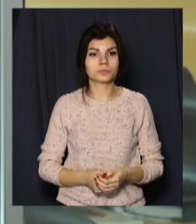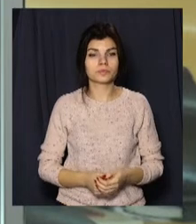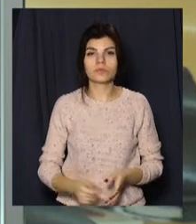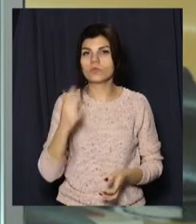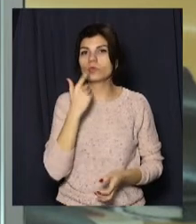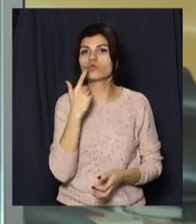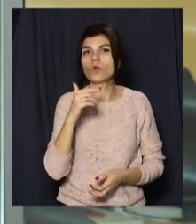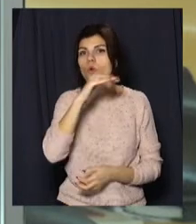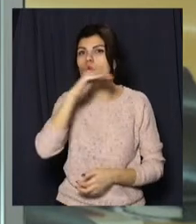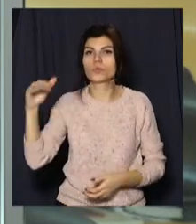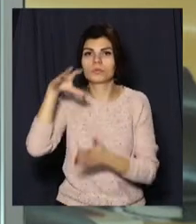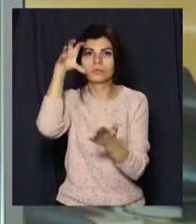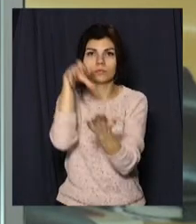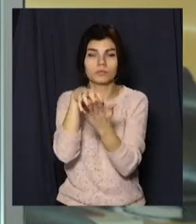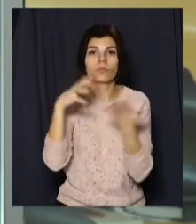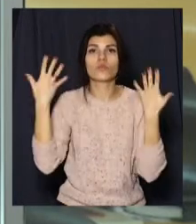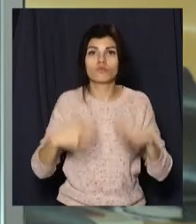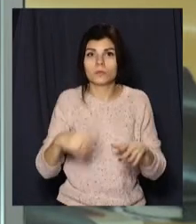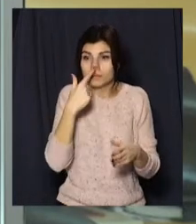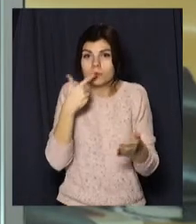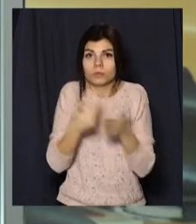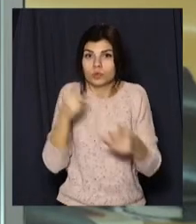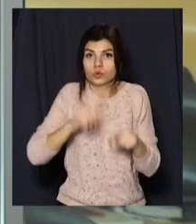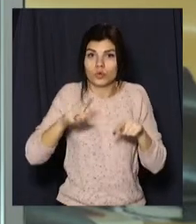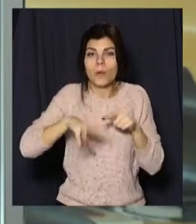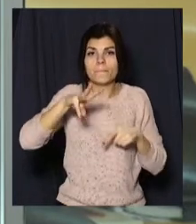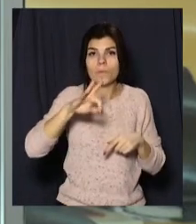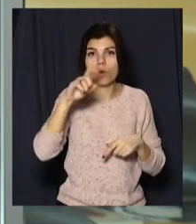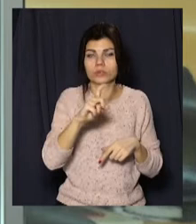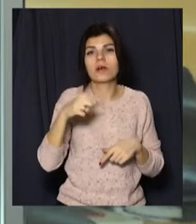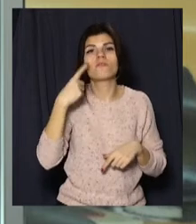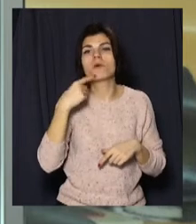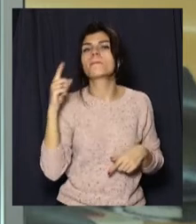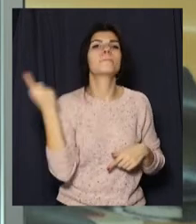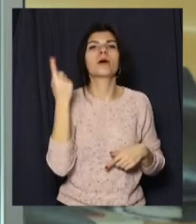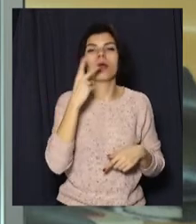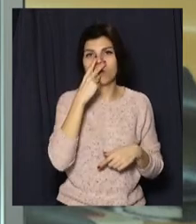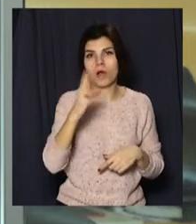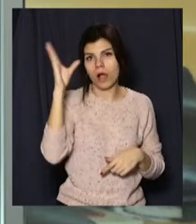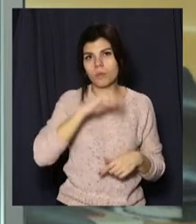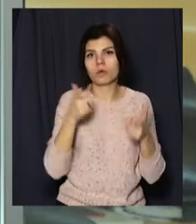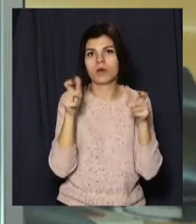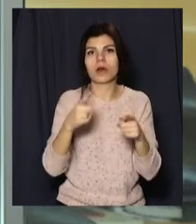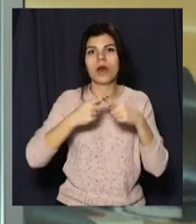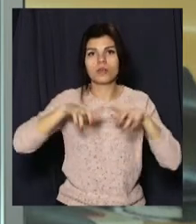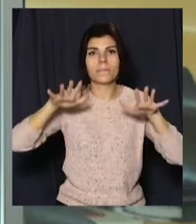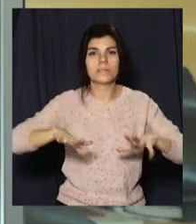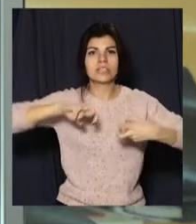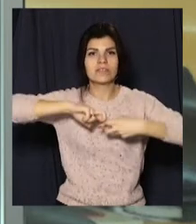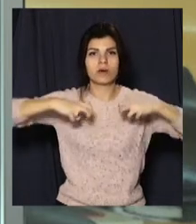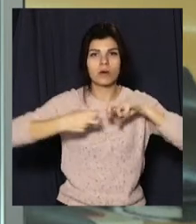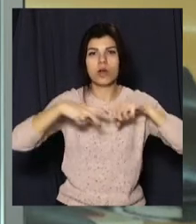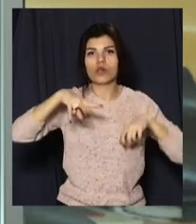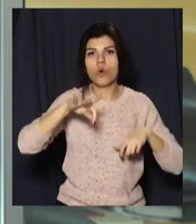Червоний рівень епіднебезпеки вже на ганку. У МОЗ назвали першу область кандидата на локдаун – це Івано-Франківщина.